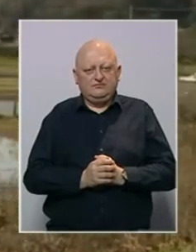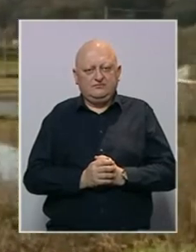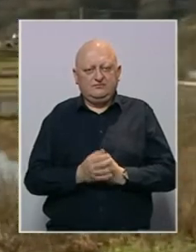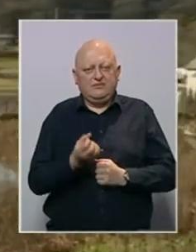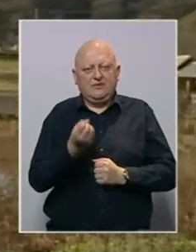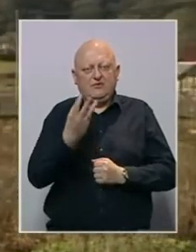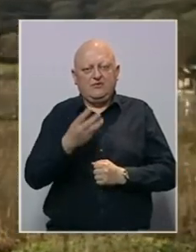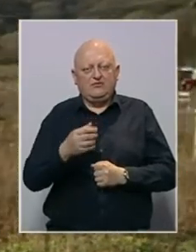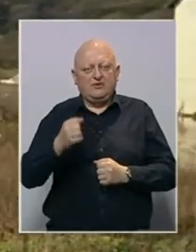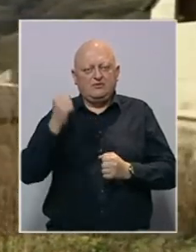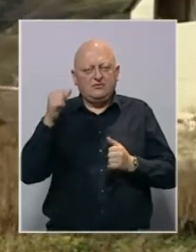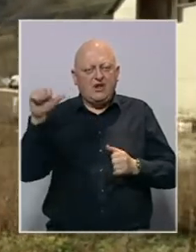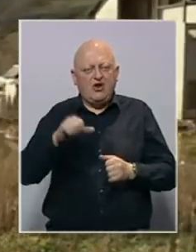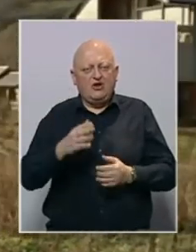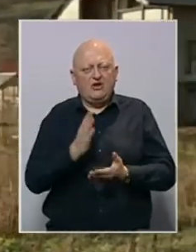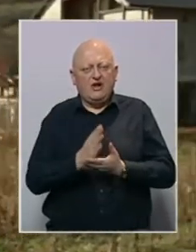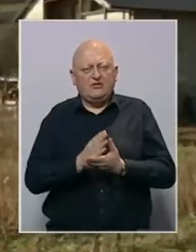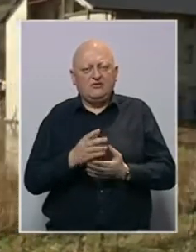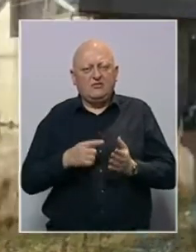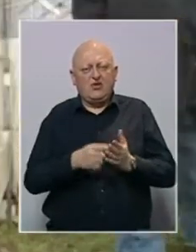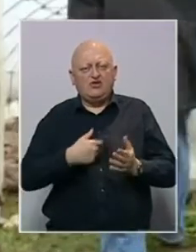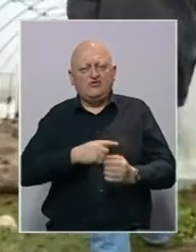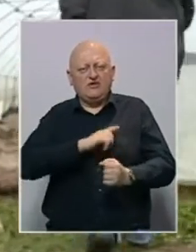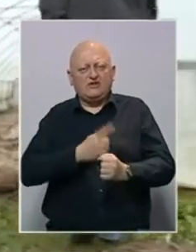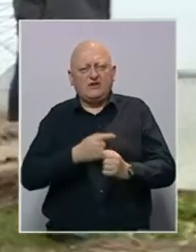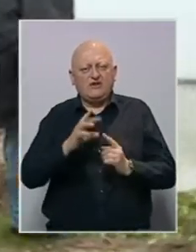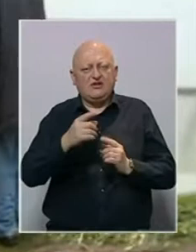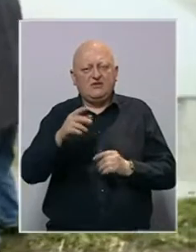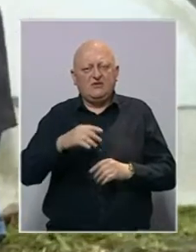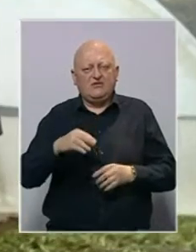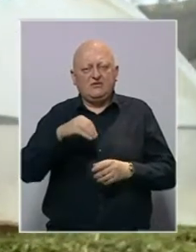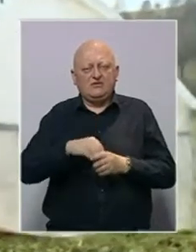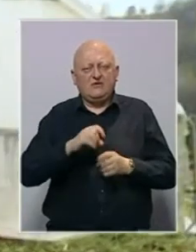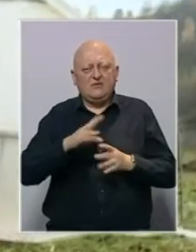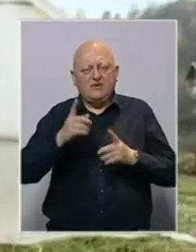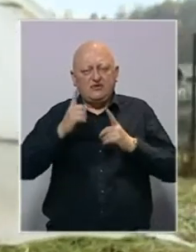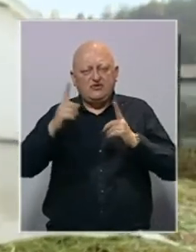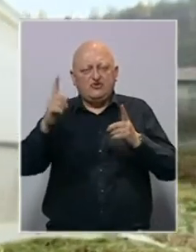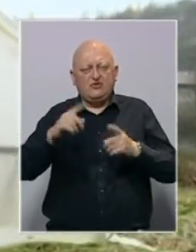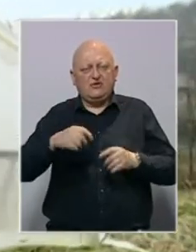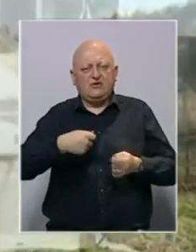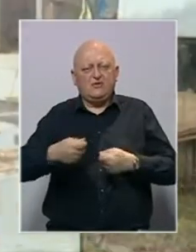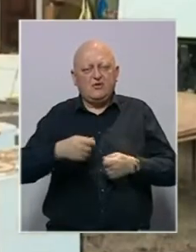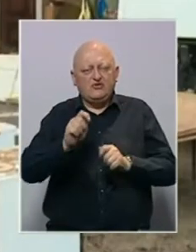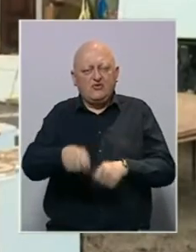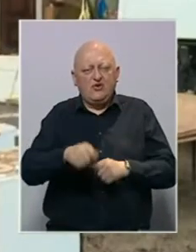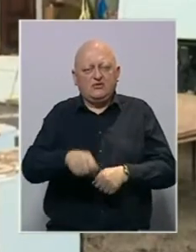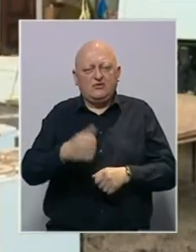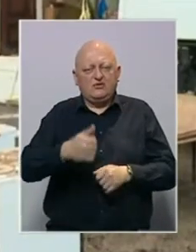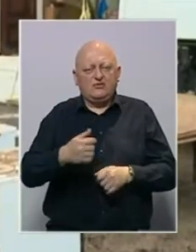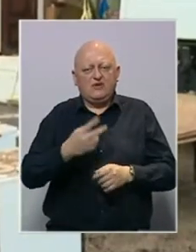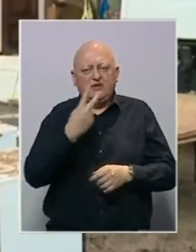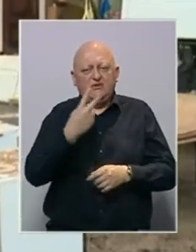Priroda je na najsuroviji način pokazala svu svoju snagu u Trnovu. Mještani su ostali bez stoke i plasteničke proizvodnje, a danas ih